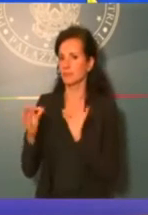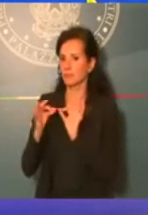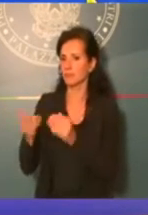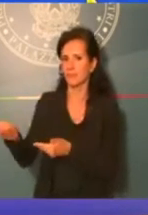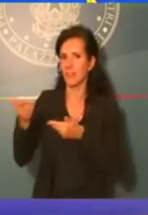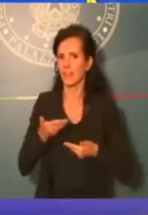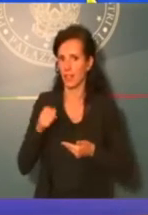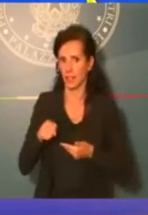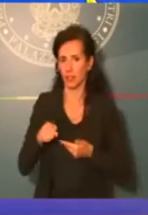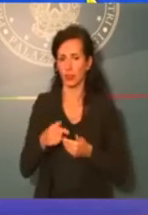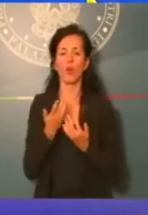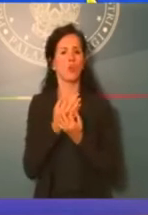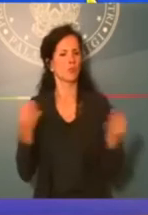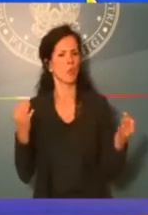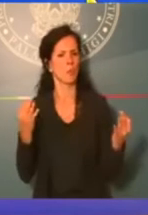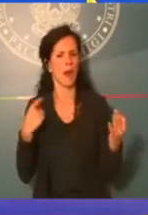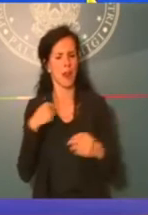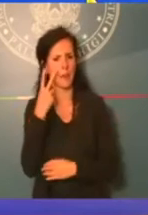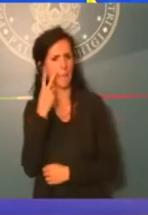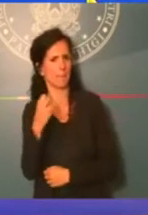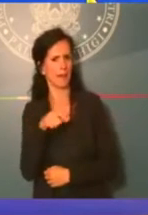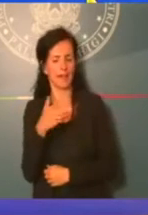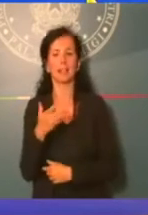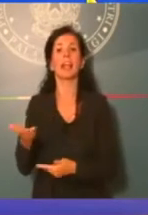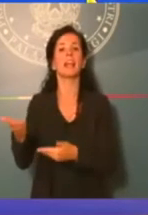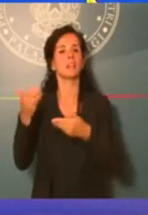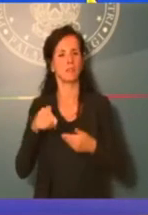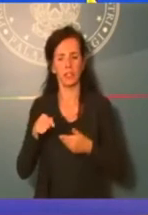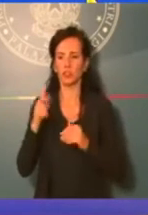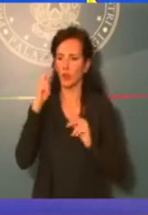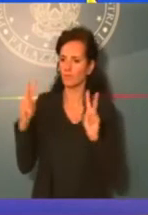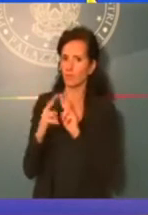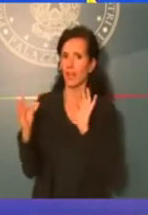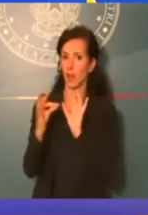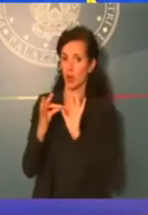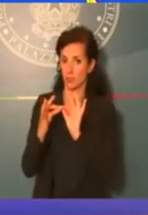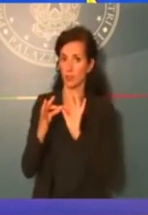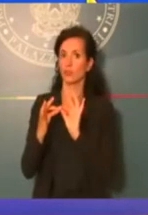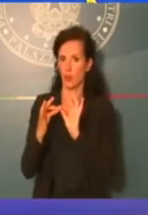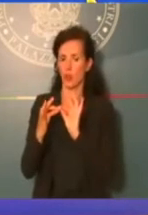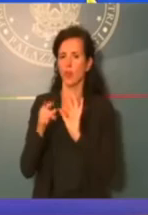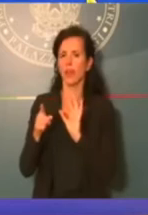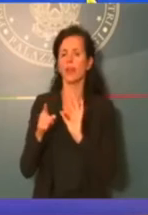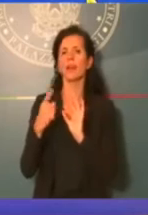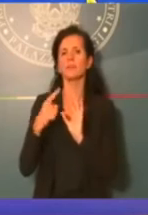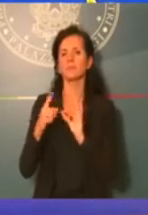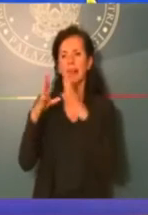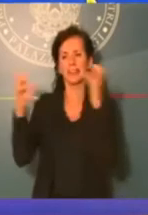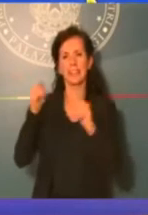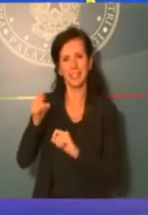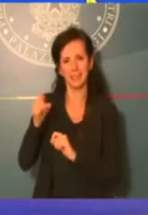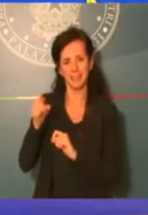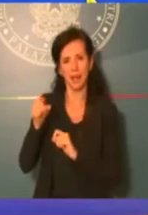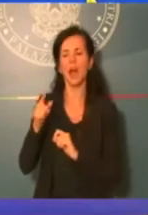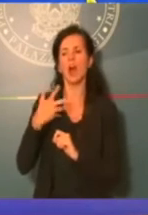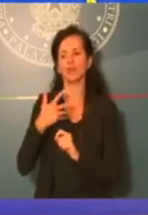prevediamo anche la possibilità di inviti e per quanto riguarda anche il criterio di rotazione delle ditte, con delle soglie poi articolate